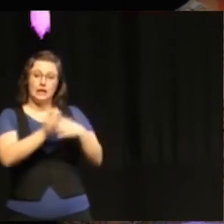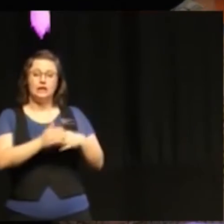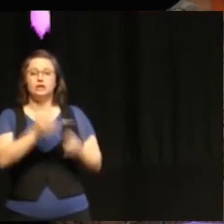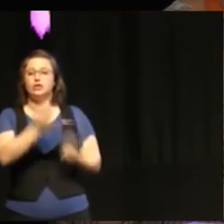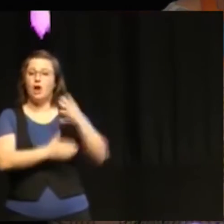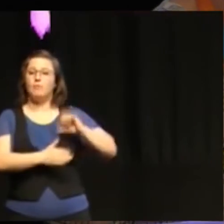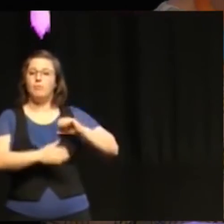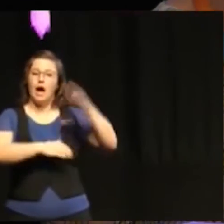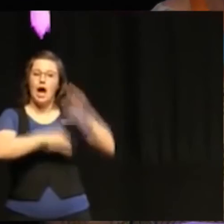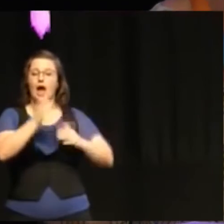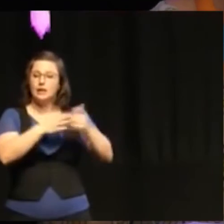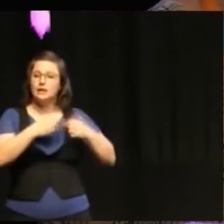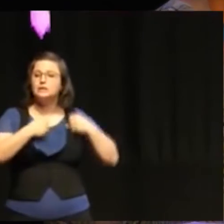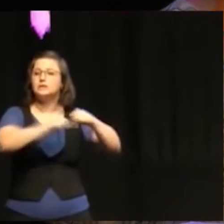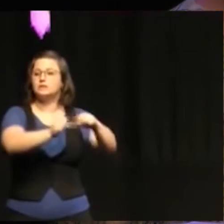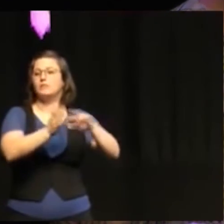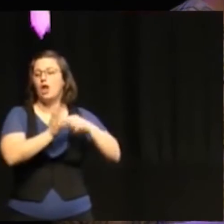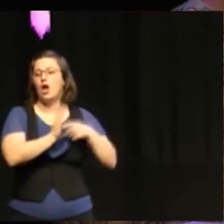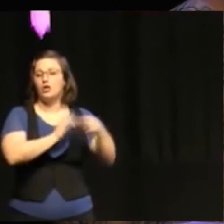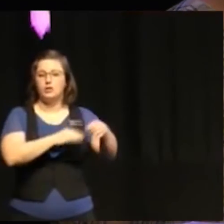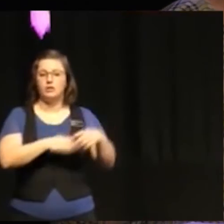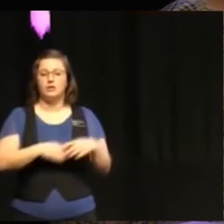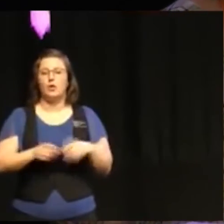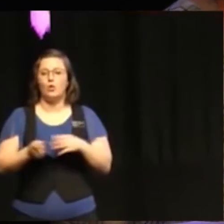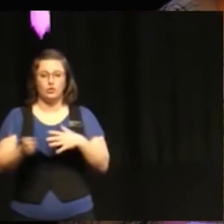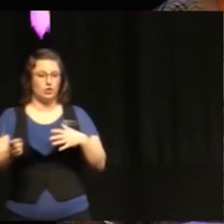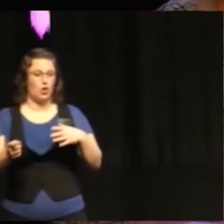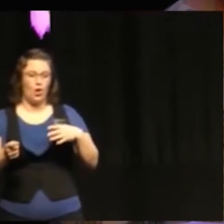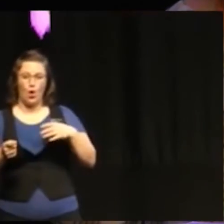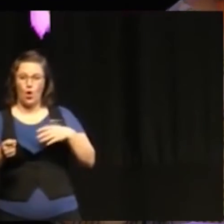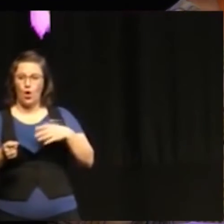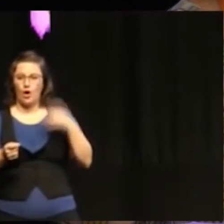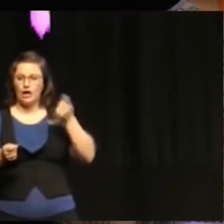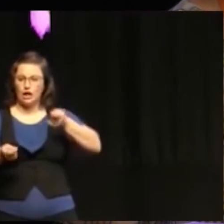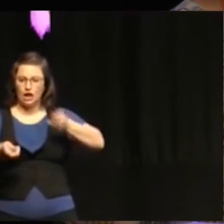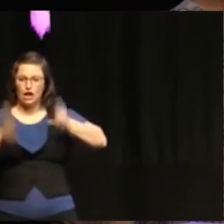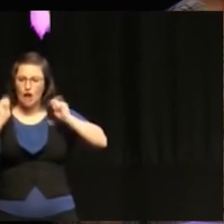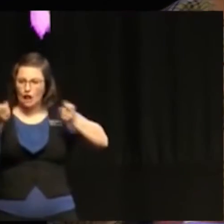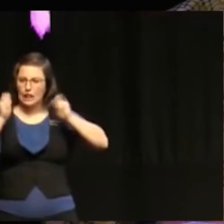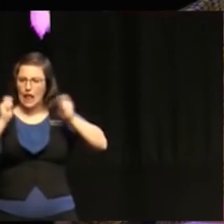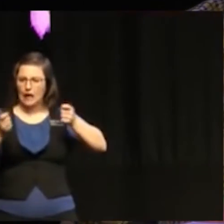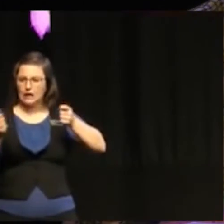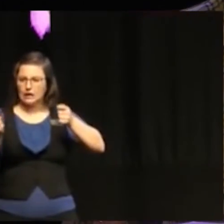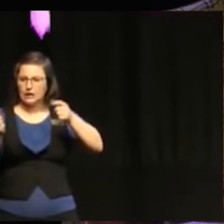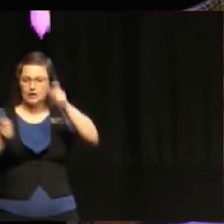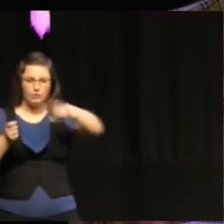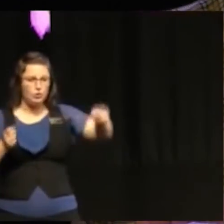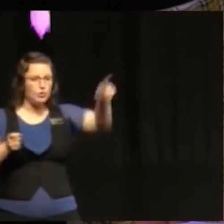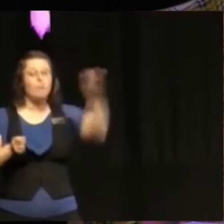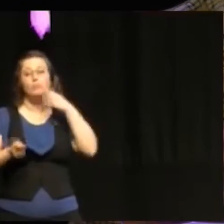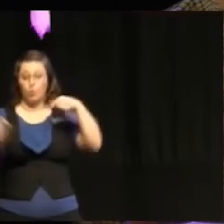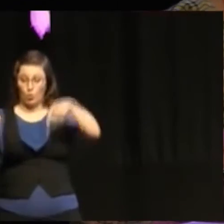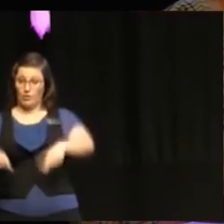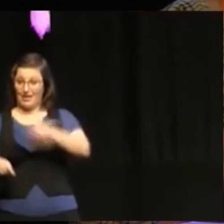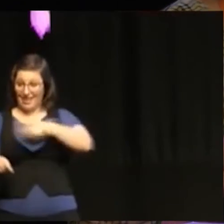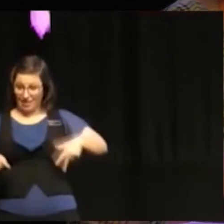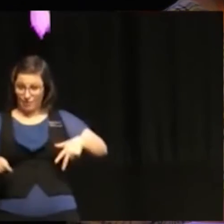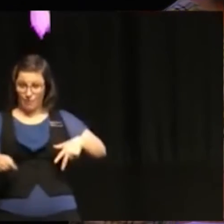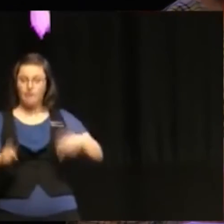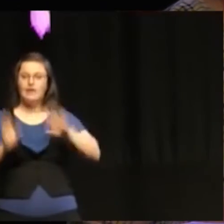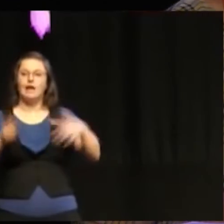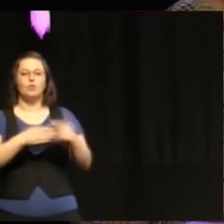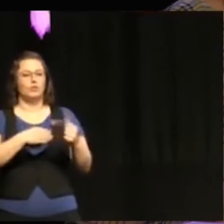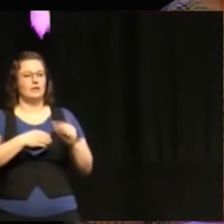analysis of the situation of Greenlandic people living in Denmark. That's a specific